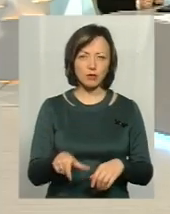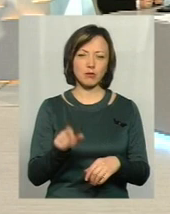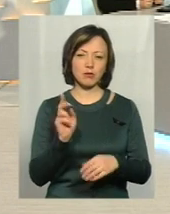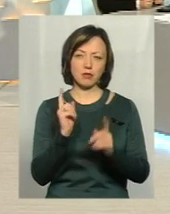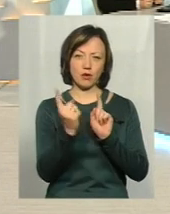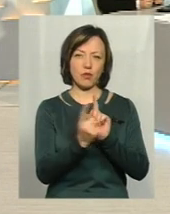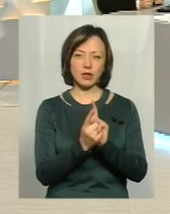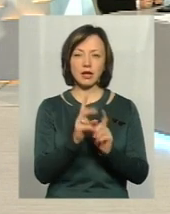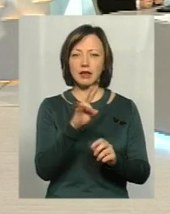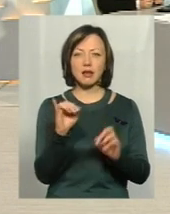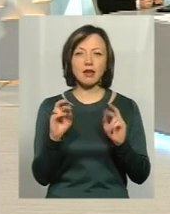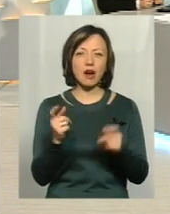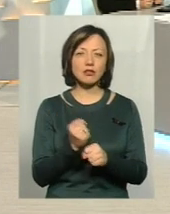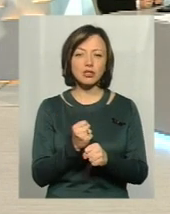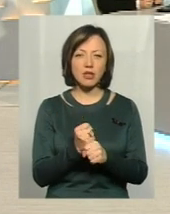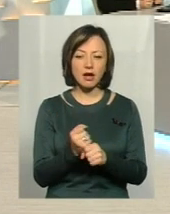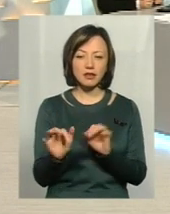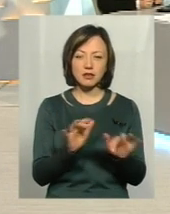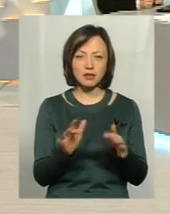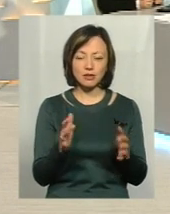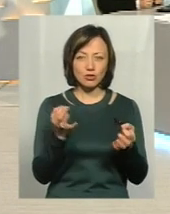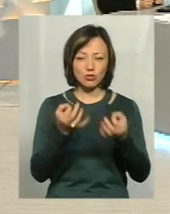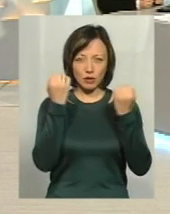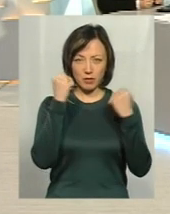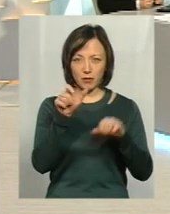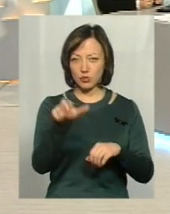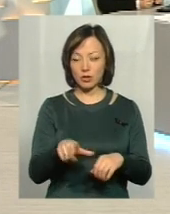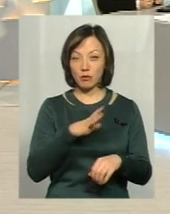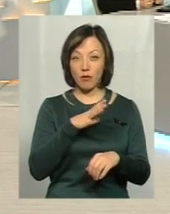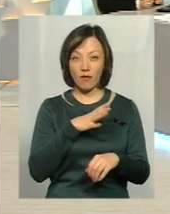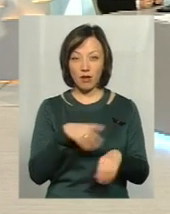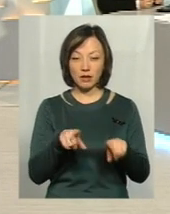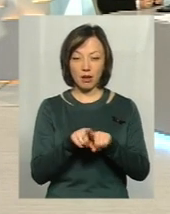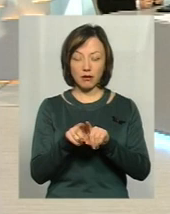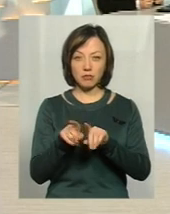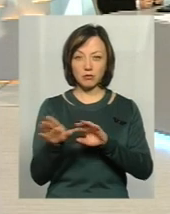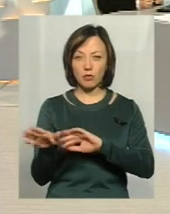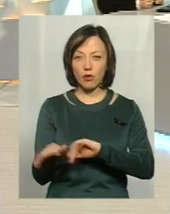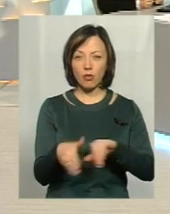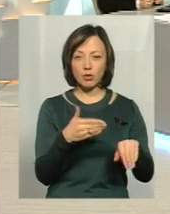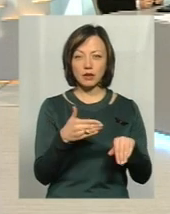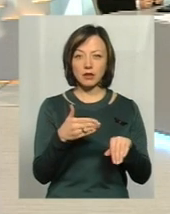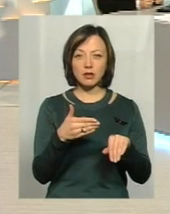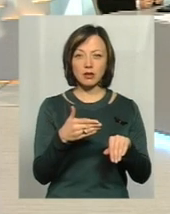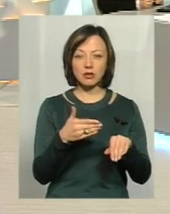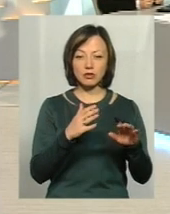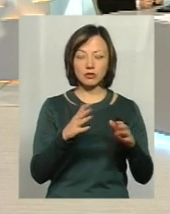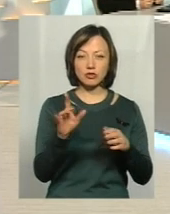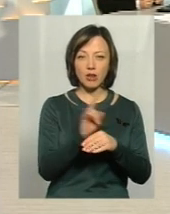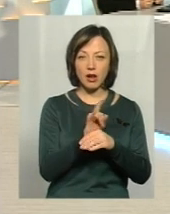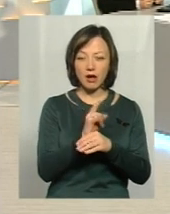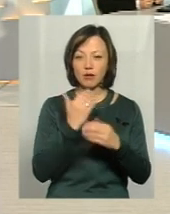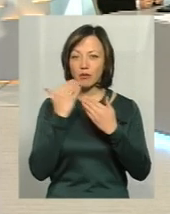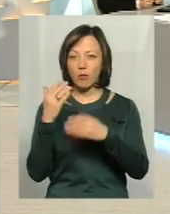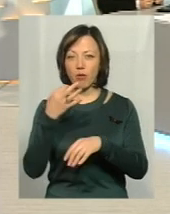до них підходила, ніяк вони вчиняли якісь дії, тобто інколи буває так, якщо проходить до моменту шахраста, до моменту